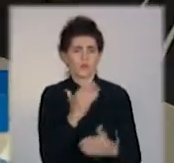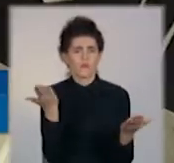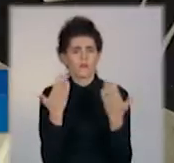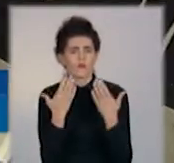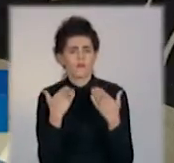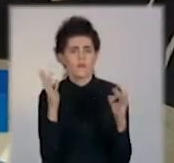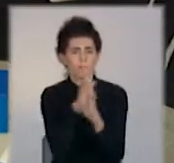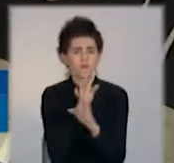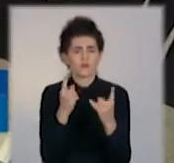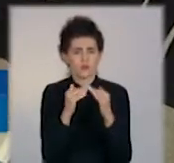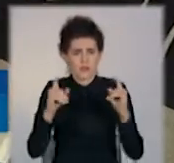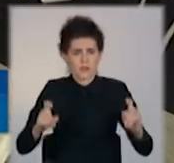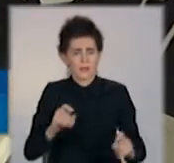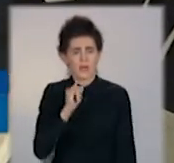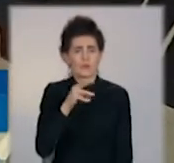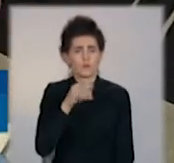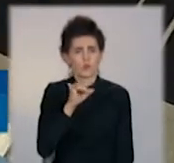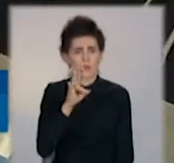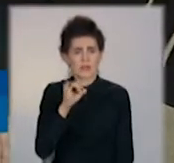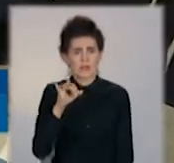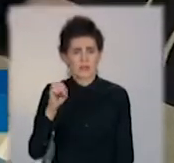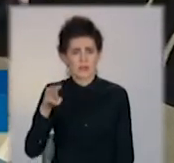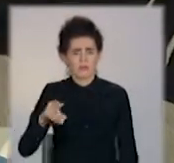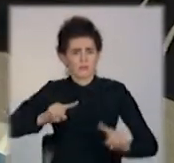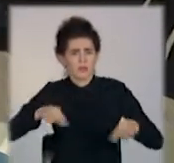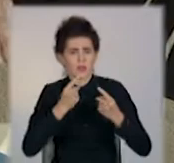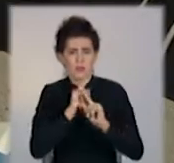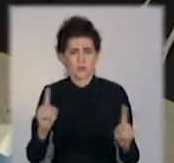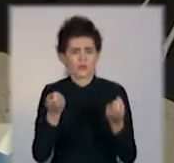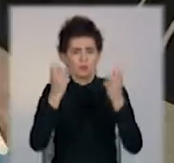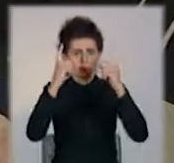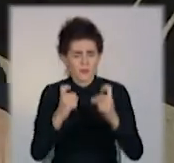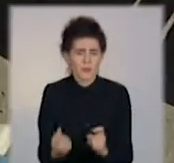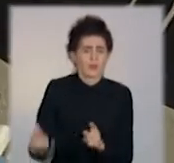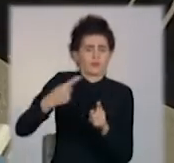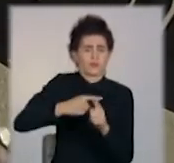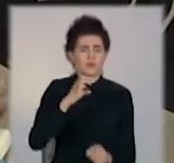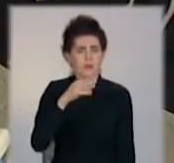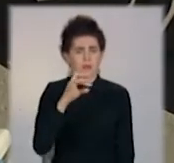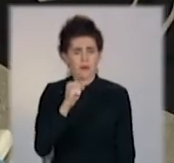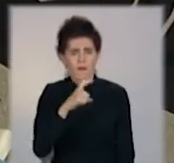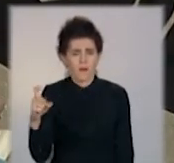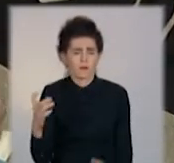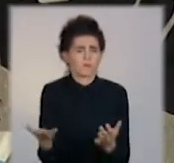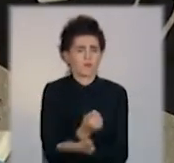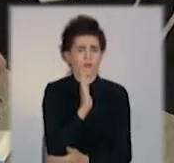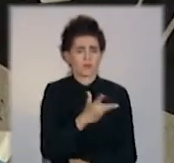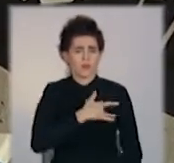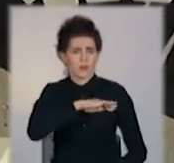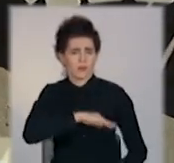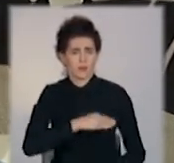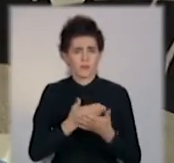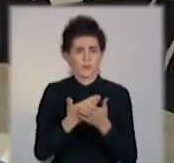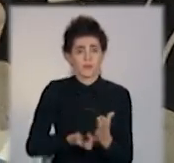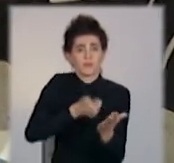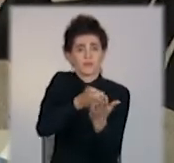імунітет не буде усилюватися, він буде тільки ослаблятися, а страхи вони ще більше будуть подивляти. А людина включає телевізор, а там